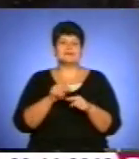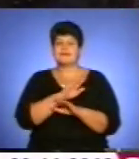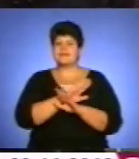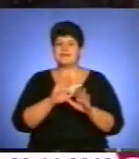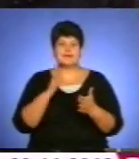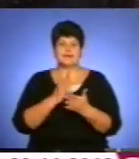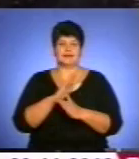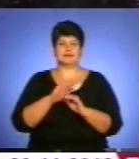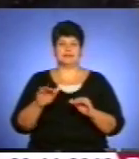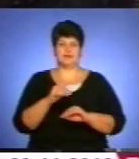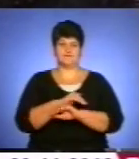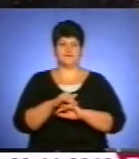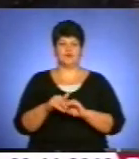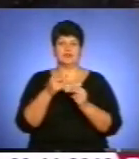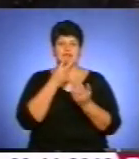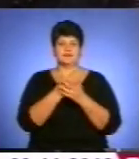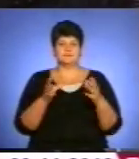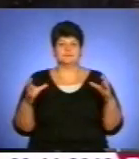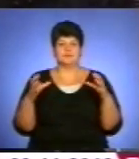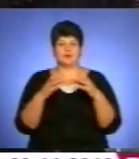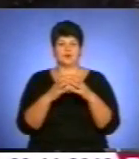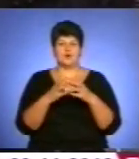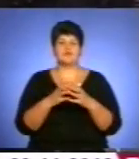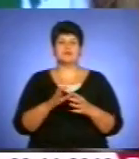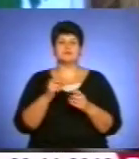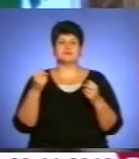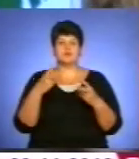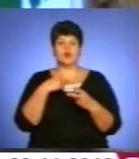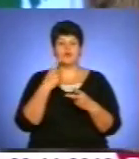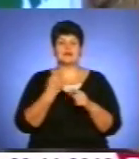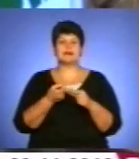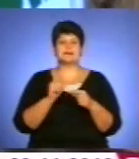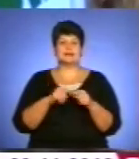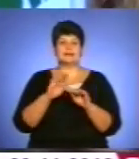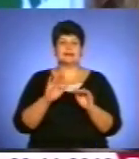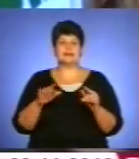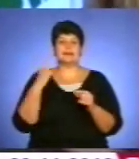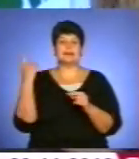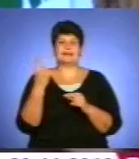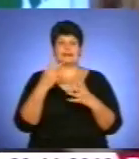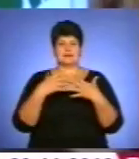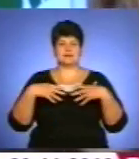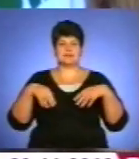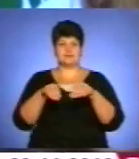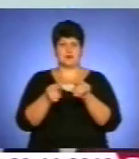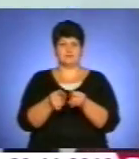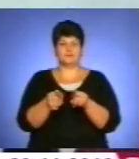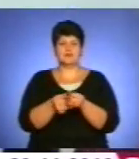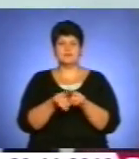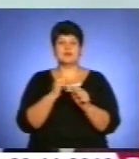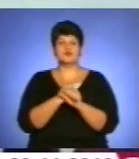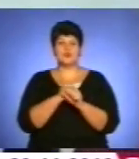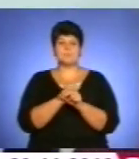«Діти вулиці». Дивлячись на їхню згуртованість, спеціалісти констатують, що такі діти стають єдиною сім'єю. З ними працює